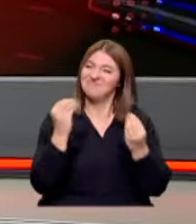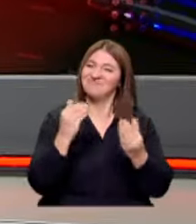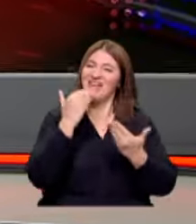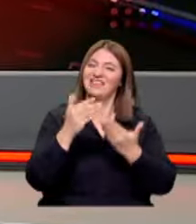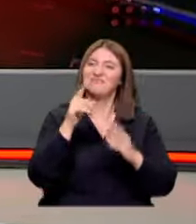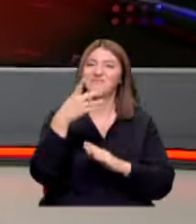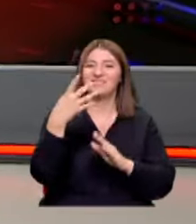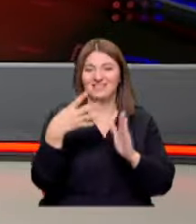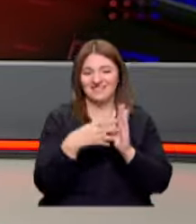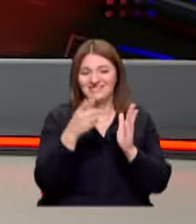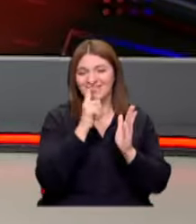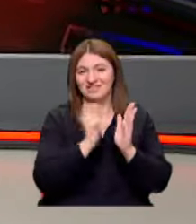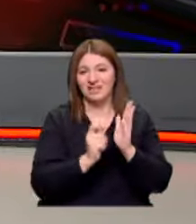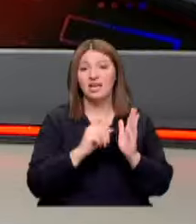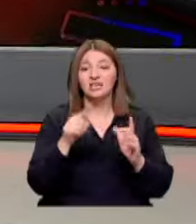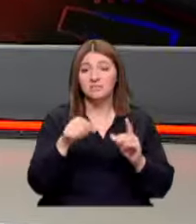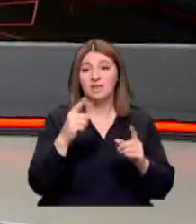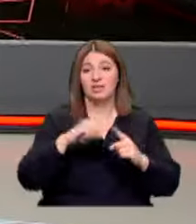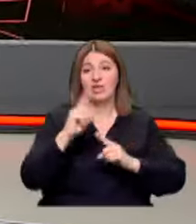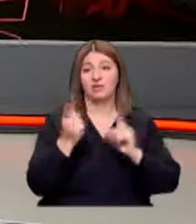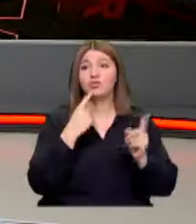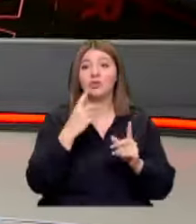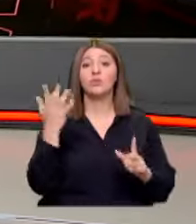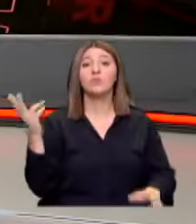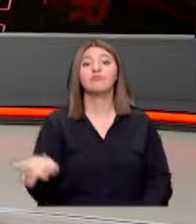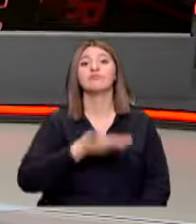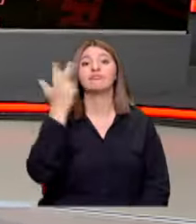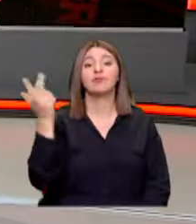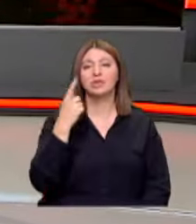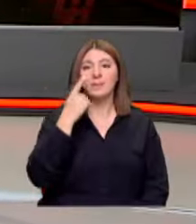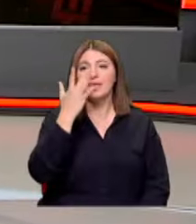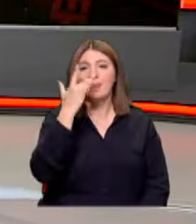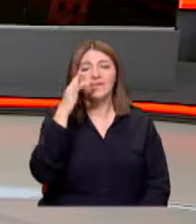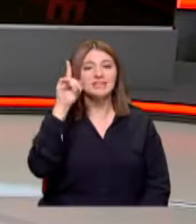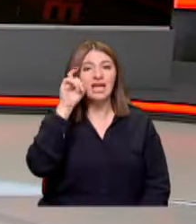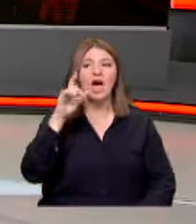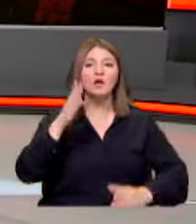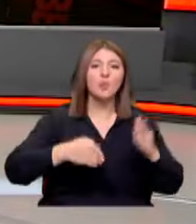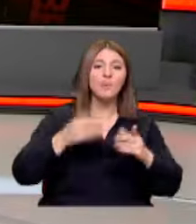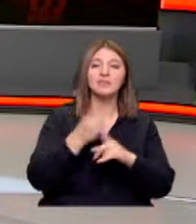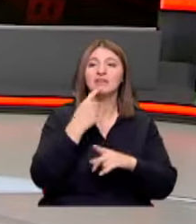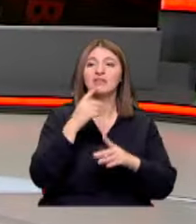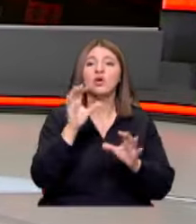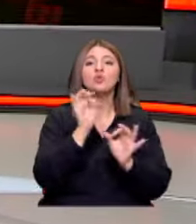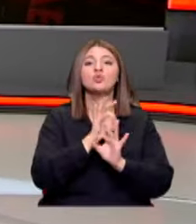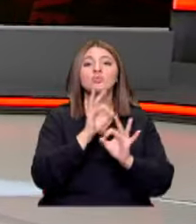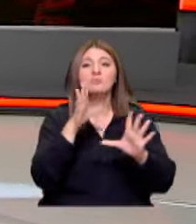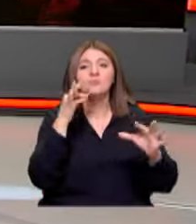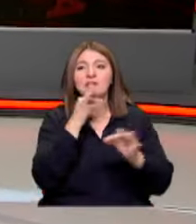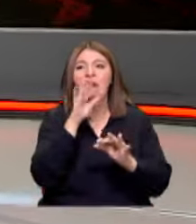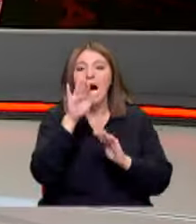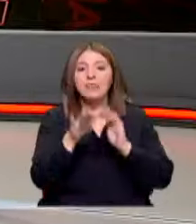anlatmış şu dörtlükle Şimdi efendim teknoloji diyeceğiz Aldı başını gidiyor işte yapay zeka robot derken Kusursuz benzerliğe